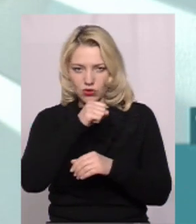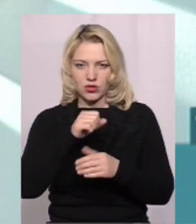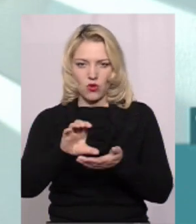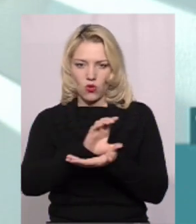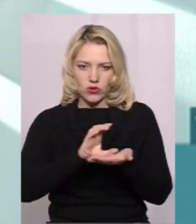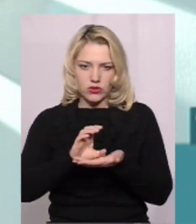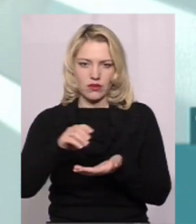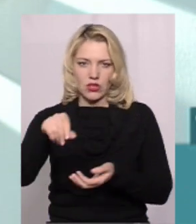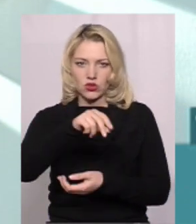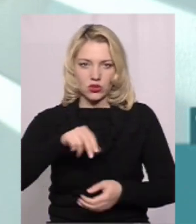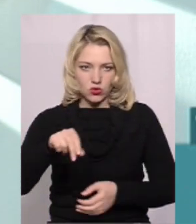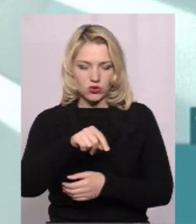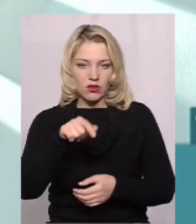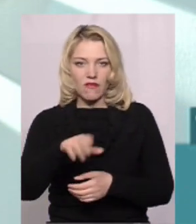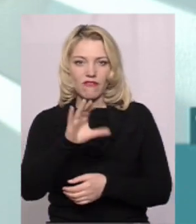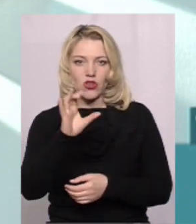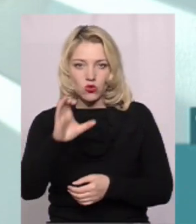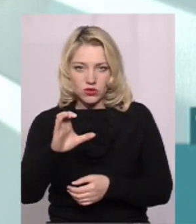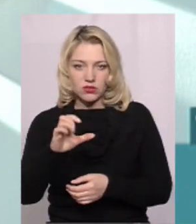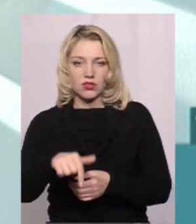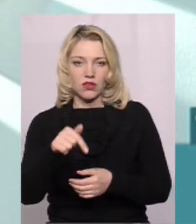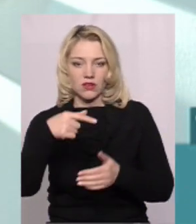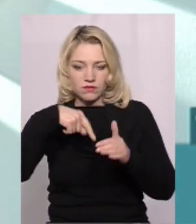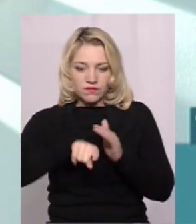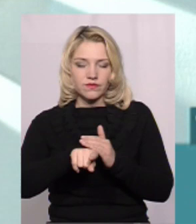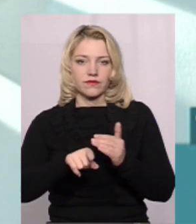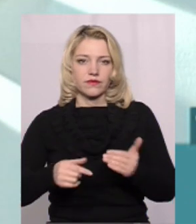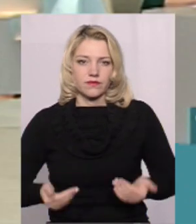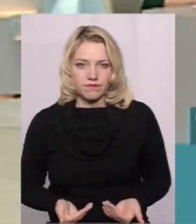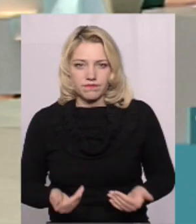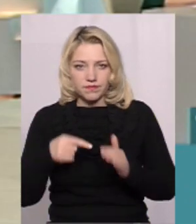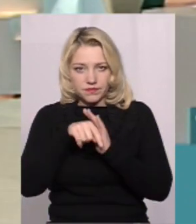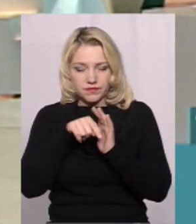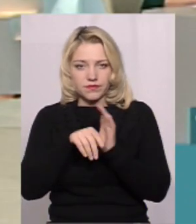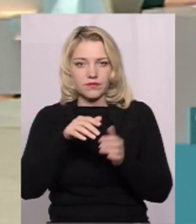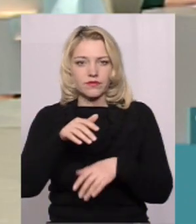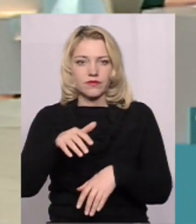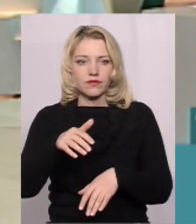засолені То він зберігає свої властивості до, знову таки,